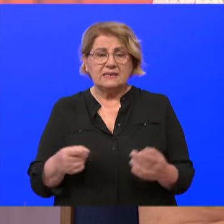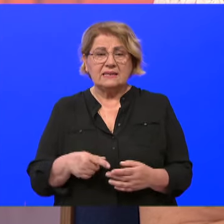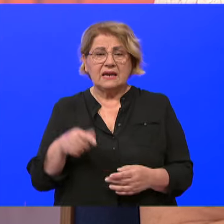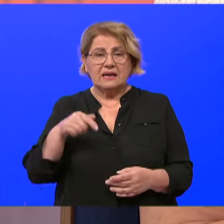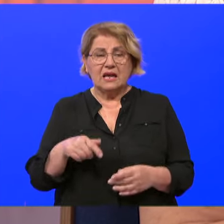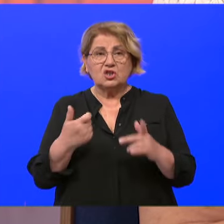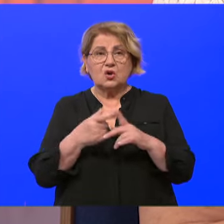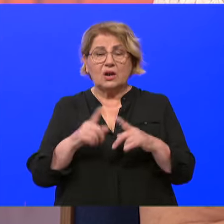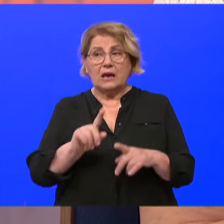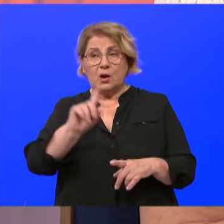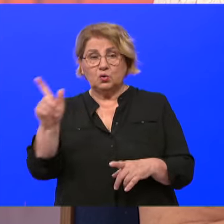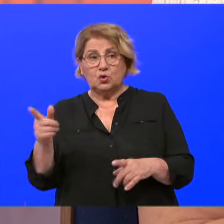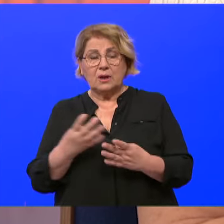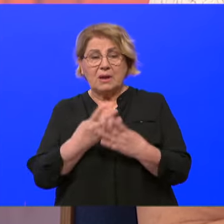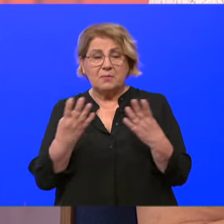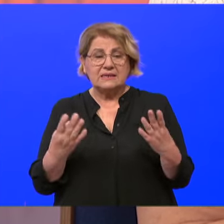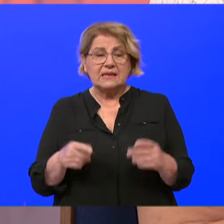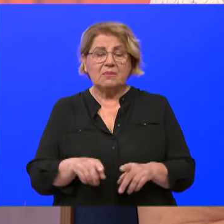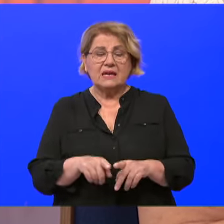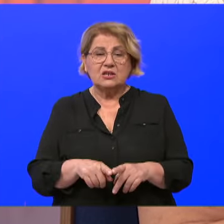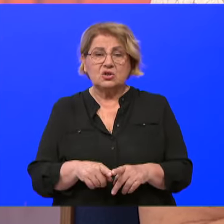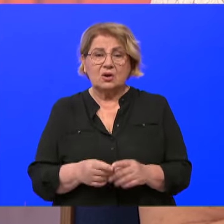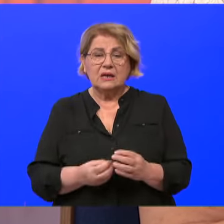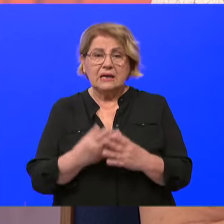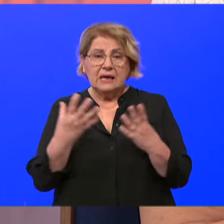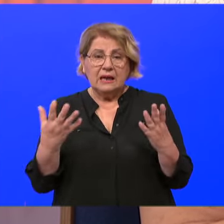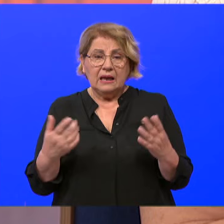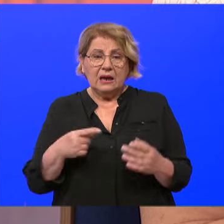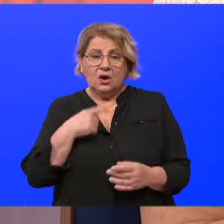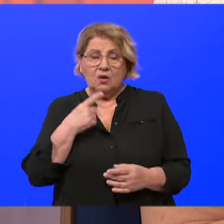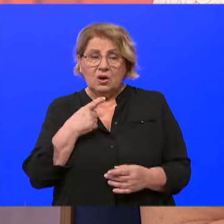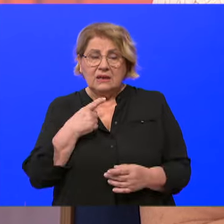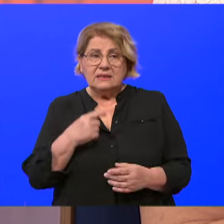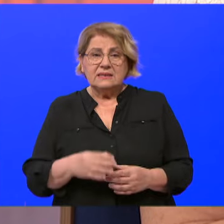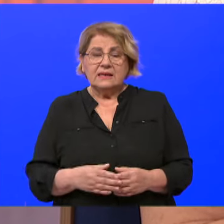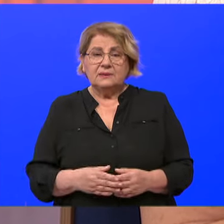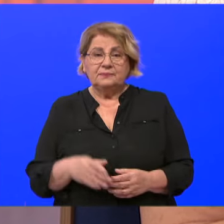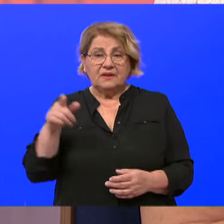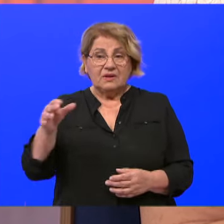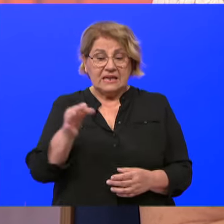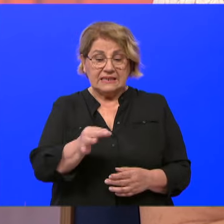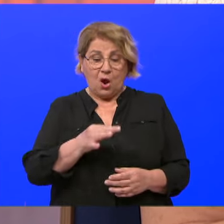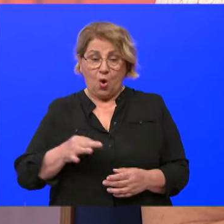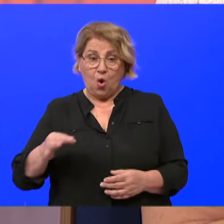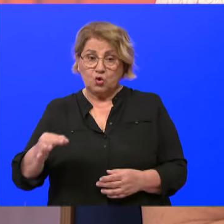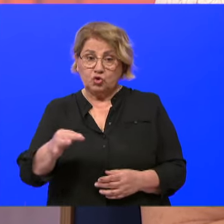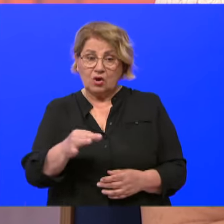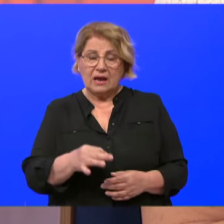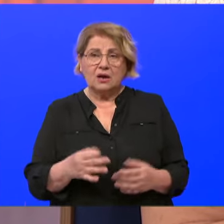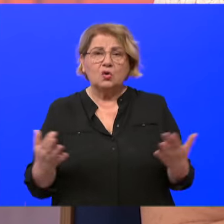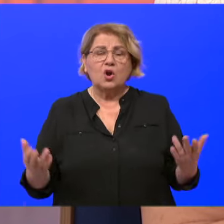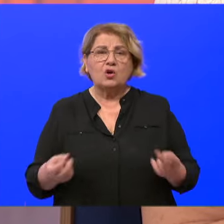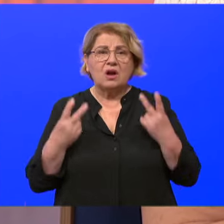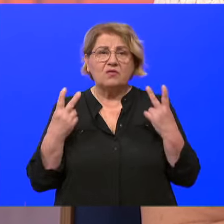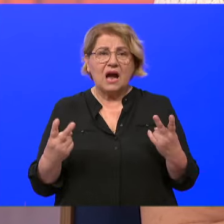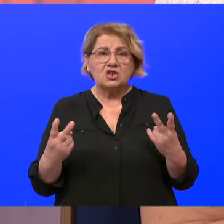naše kolege u drugim emisijama, spominjali ste pogotovo vi sa otoka koliko je važno da